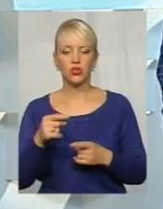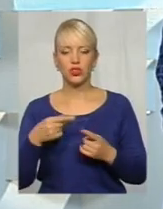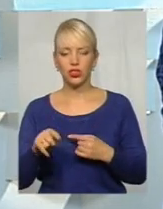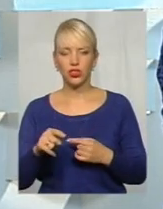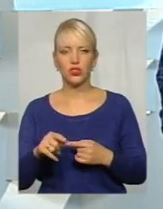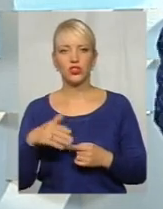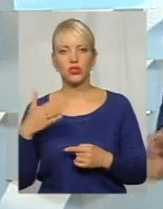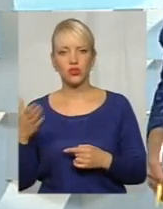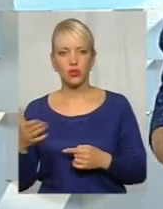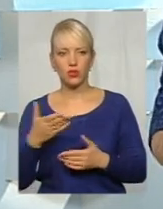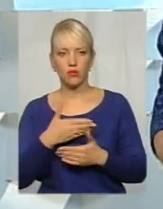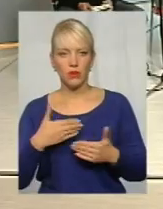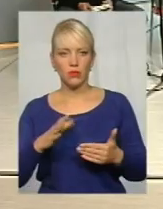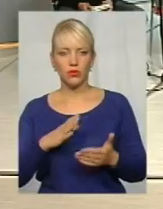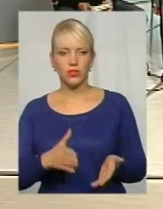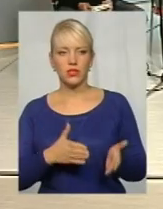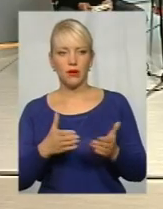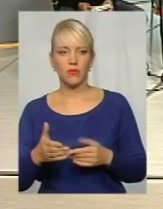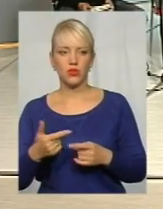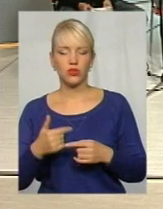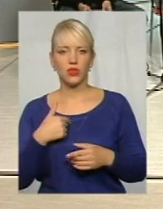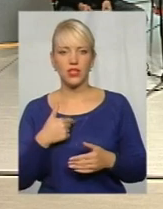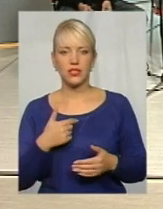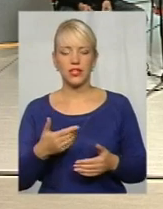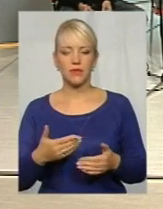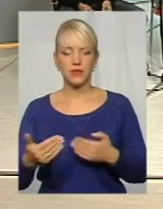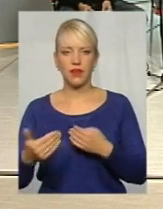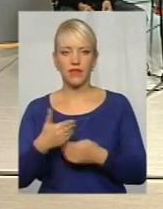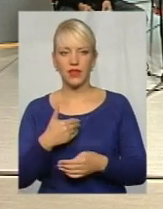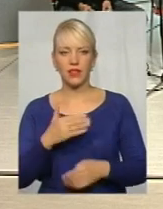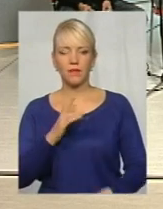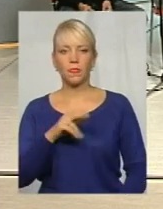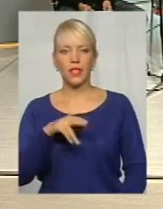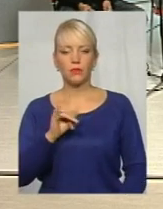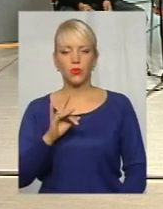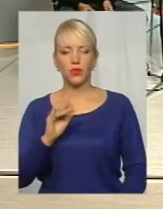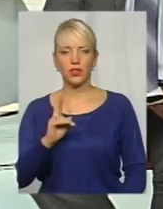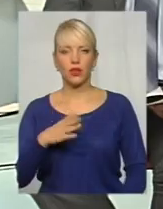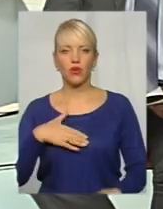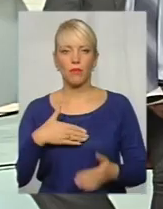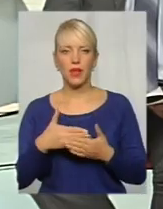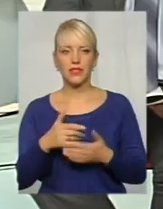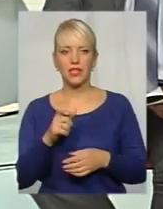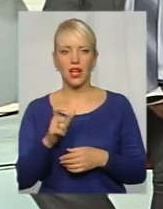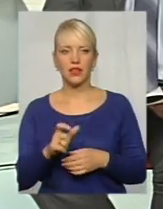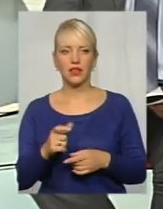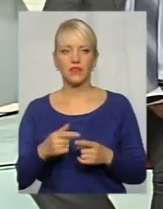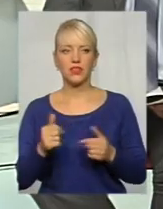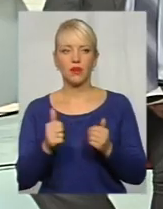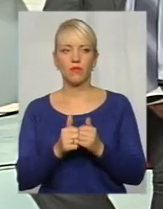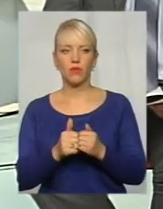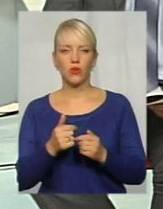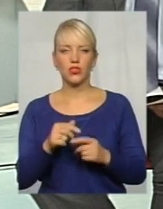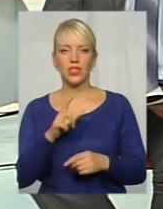цієї студії ми запрошували. Отже, знаємо, до нас сьогодні завітали Володимир Пурик, громадський активіст. Поруч із ним